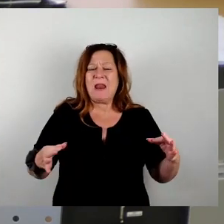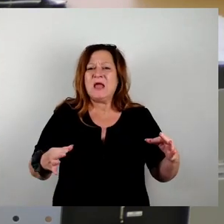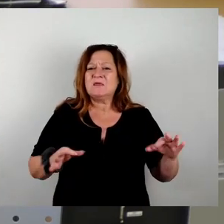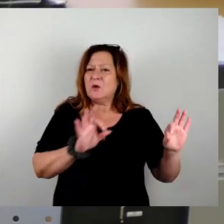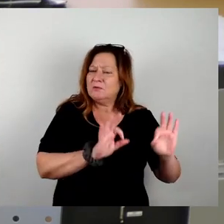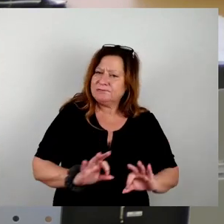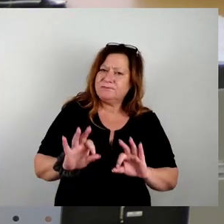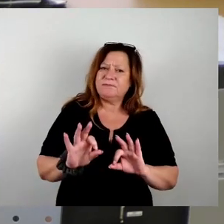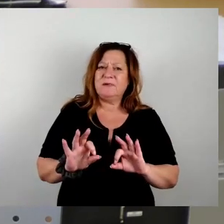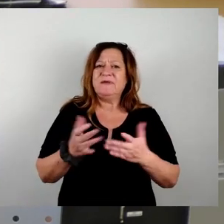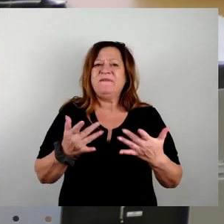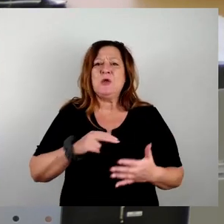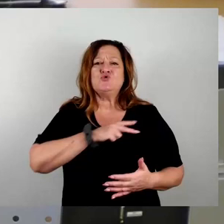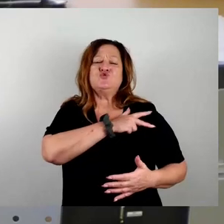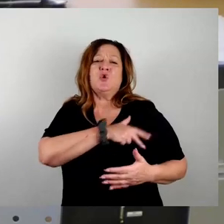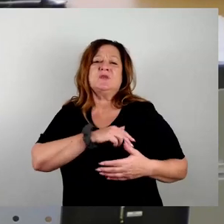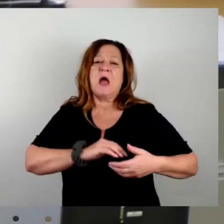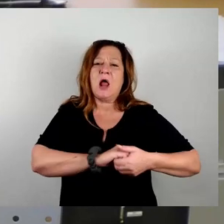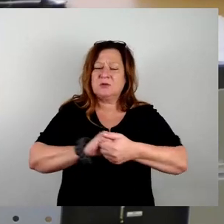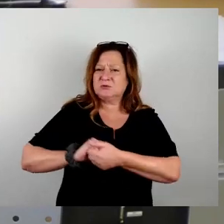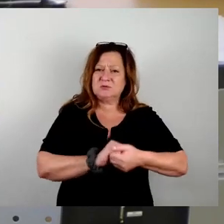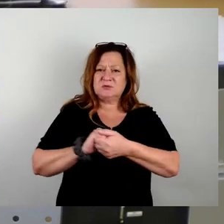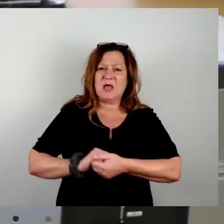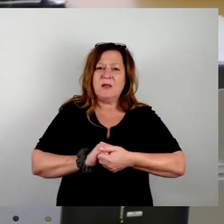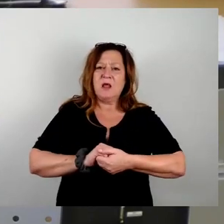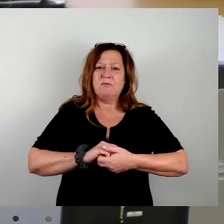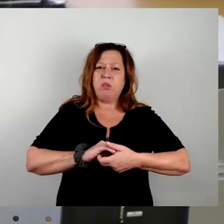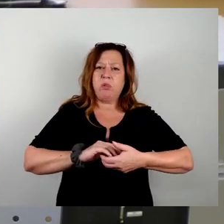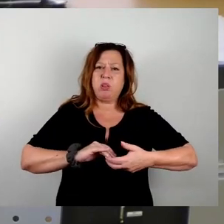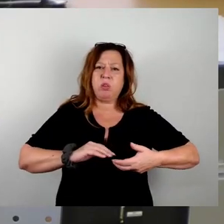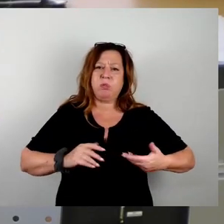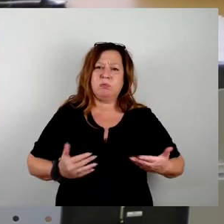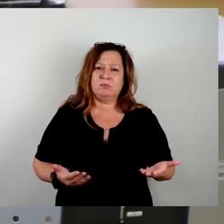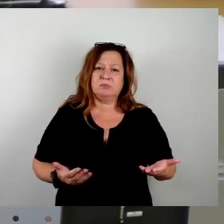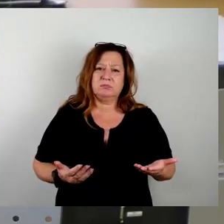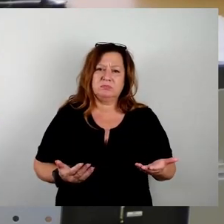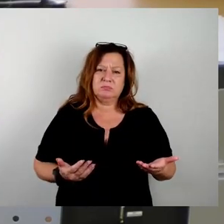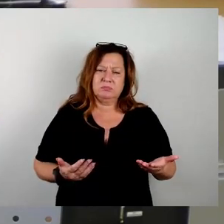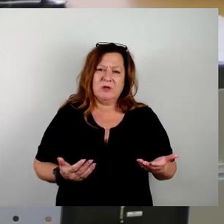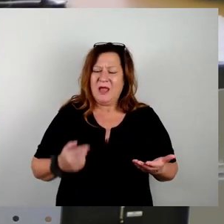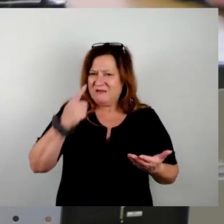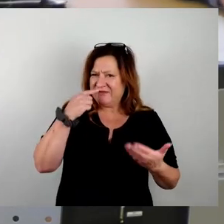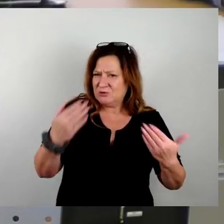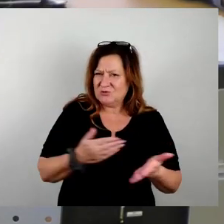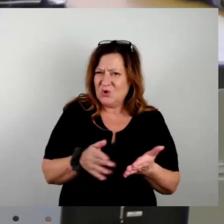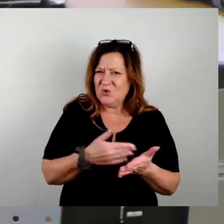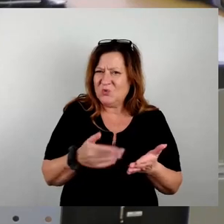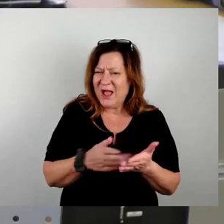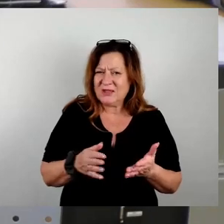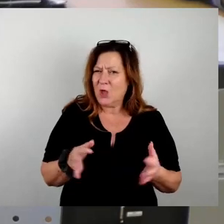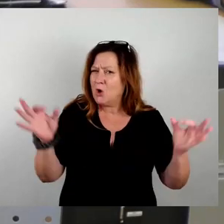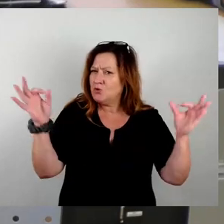sozialen Zusammenhalt in diesem Land. Und wenn es so weitergeht, wird es ein schlimmes Ende nehmen. Das sage ich mal hier so.